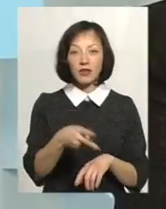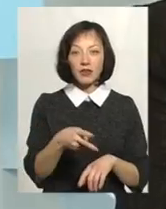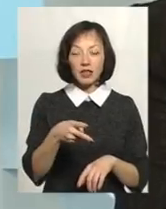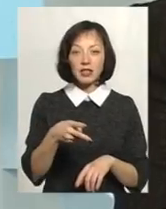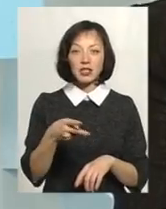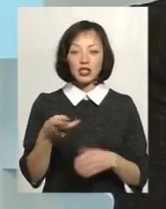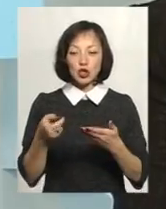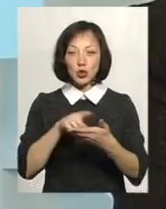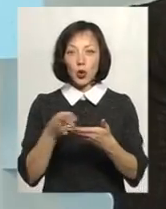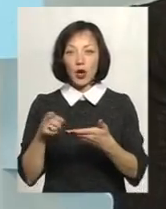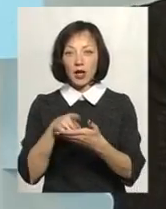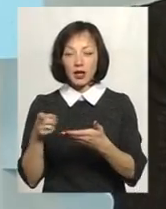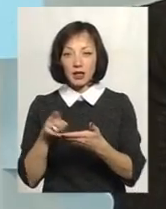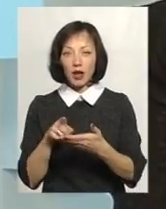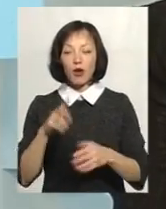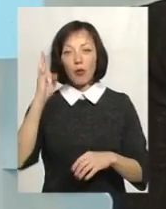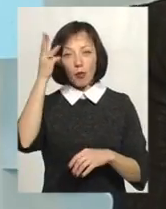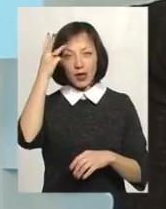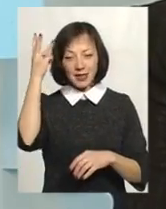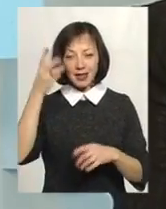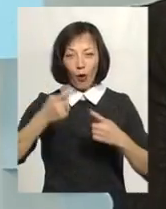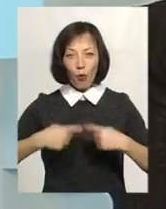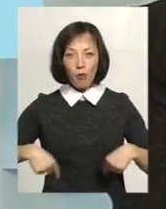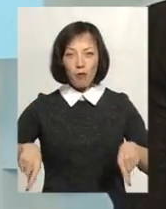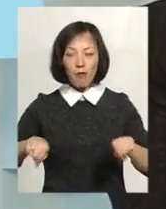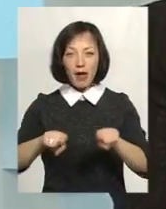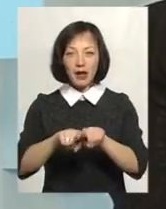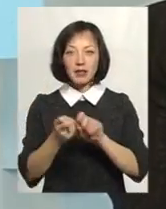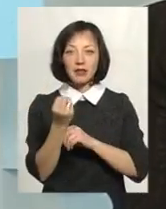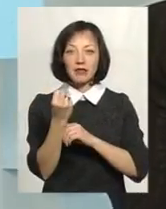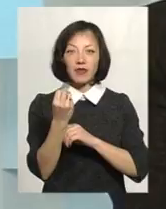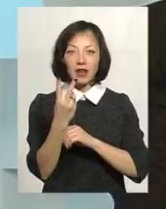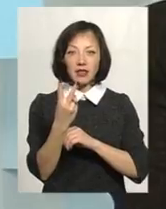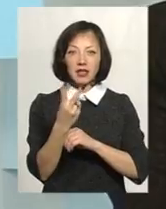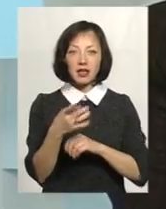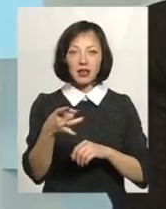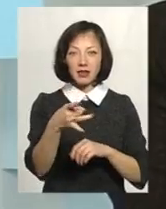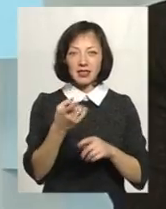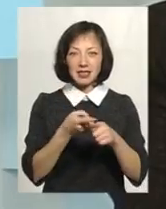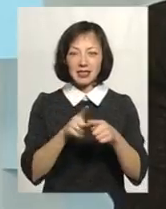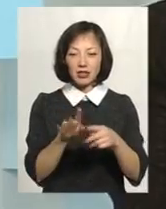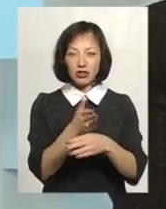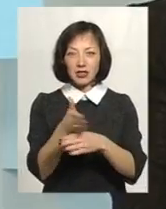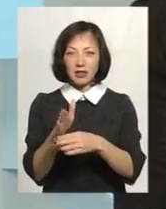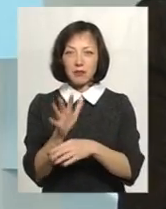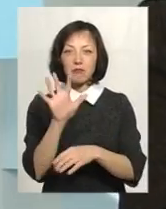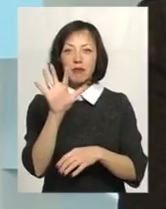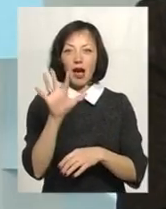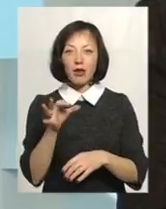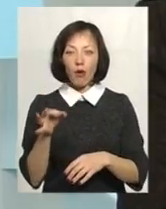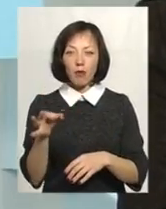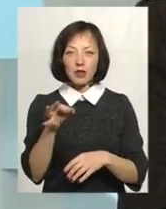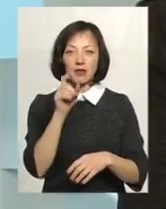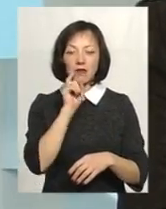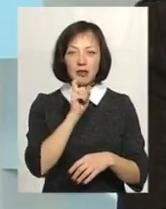сторінок. Тому що Подільська губернія – це 12 повітів. 12 повітів – це сьогоднішніх 5 областей.